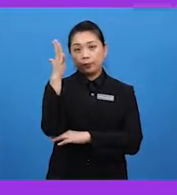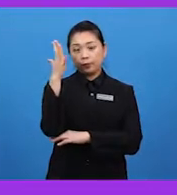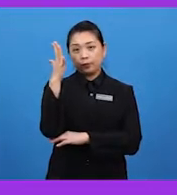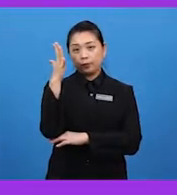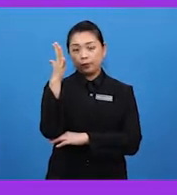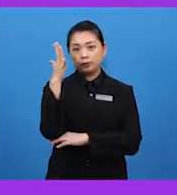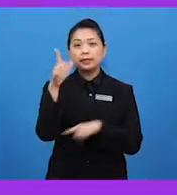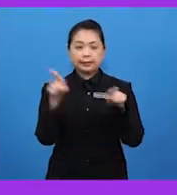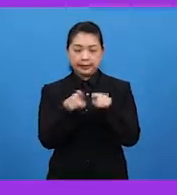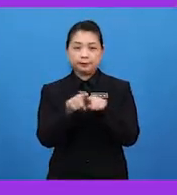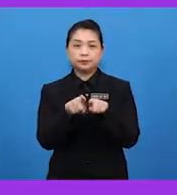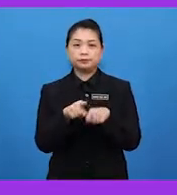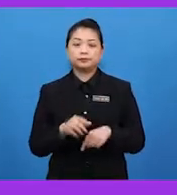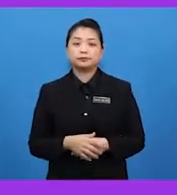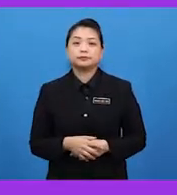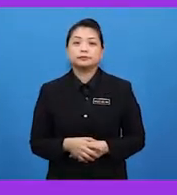yang sama.